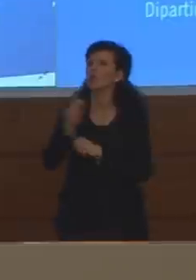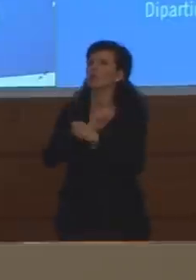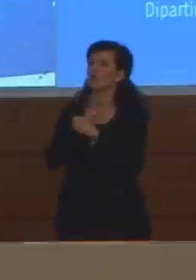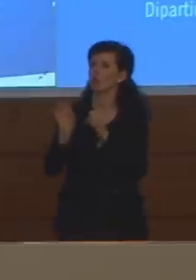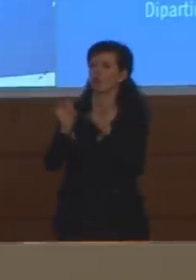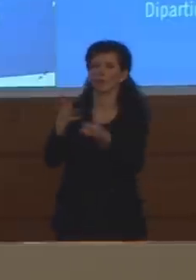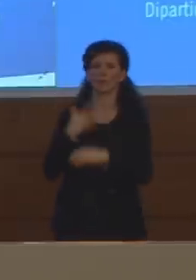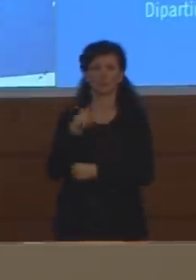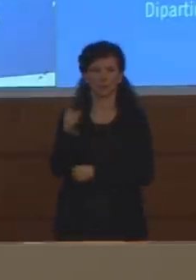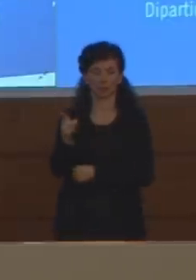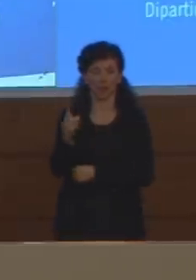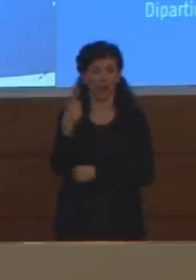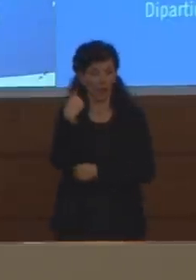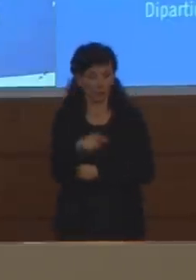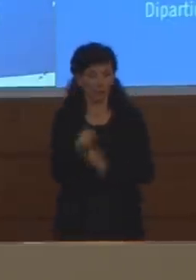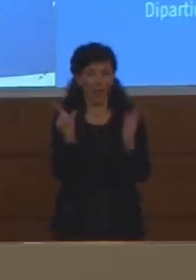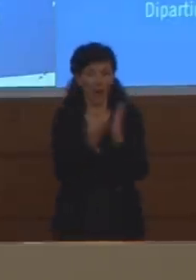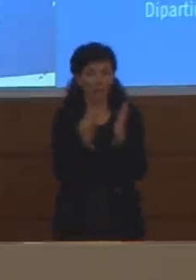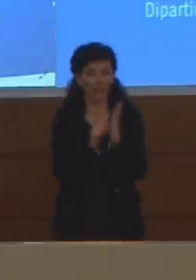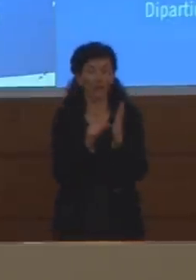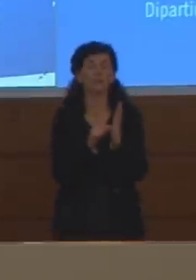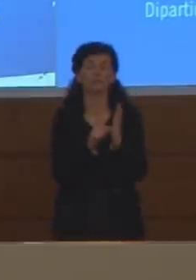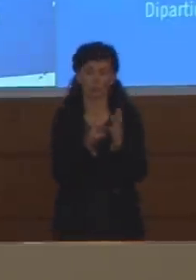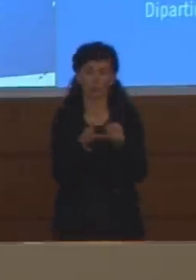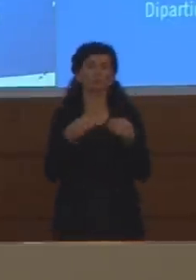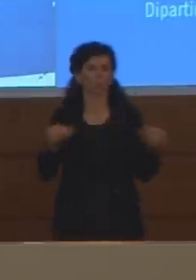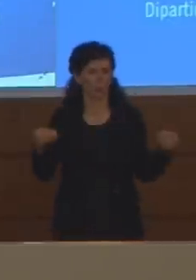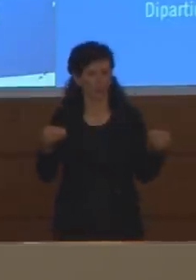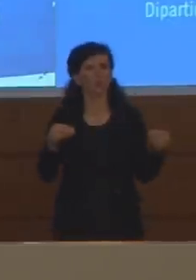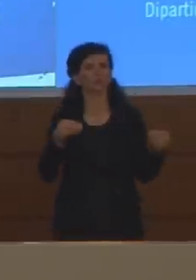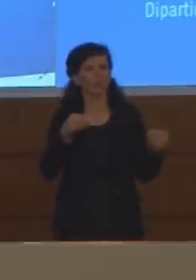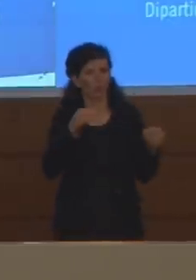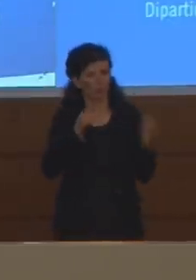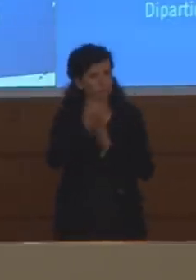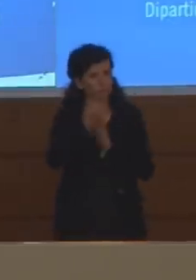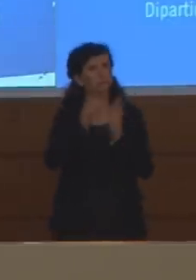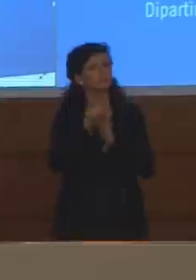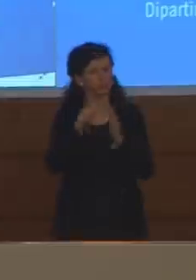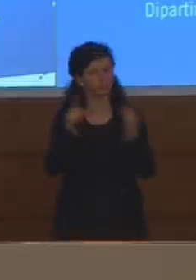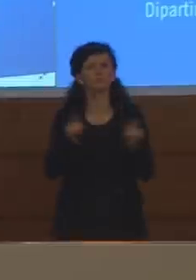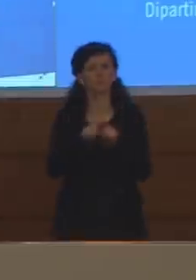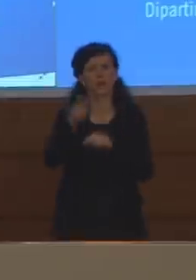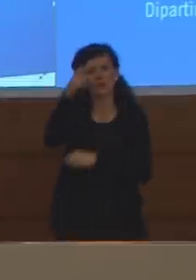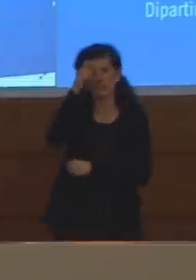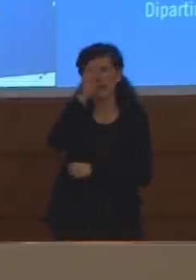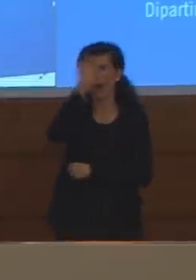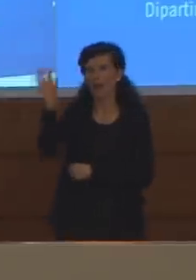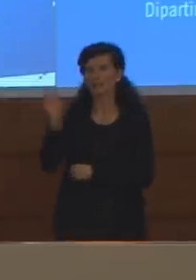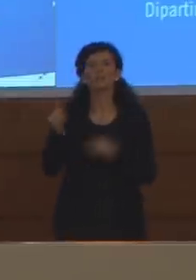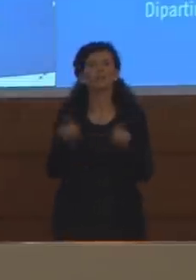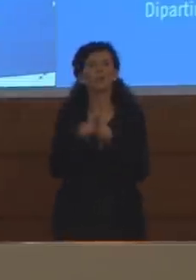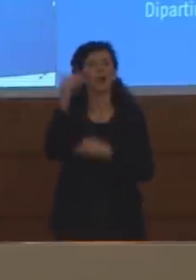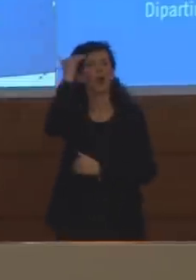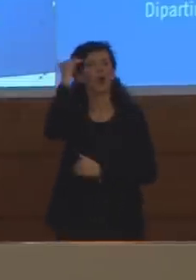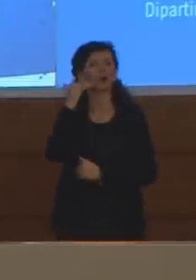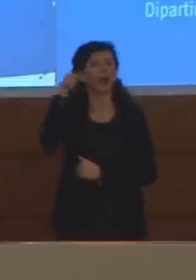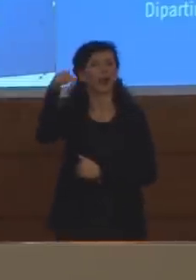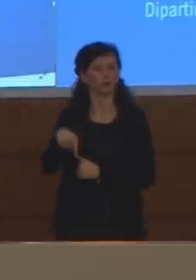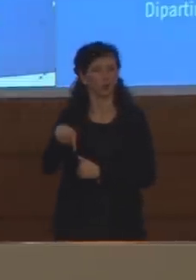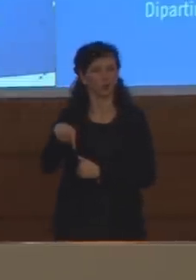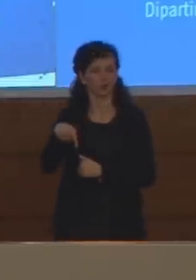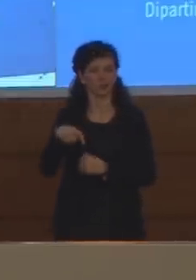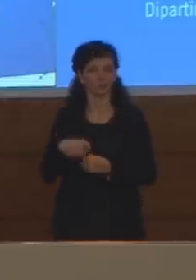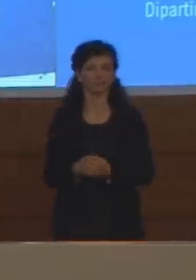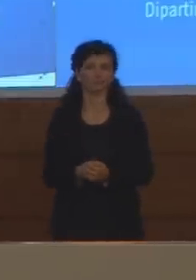effettivamente molto efficace in paesi che l'hanno utilizzato, altro esempio, penso alla Corea del Sud. Quindi